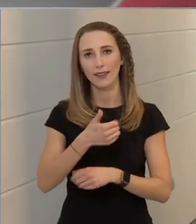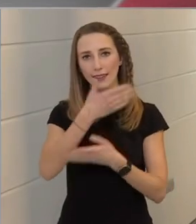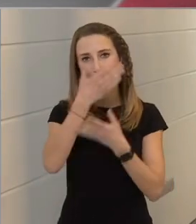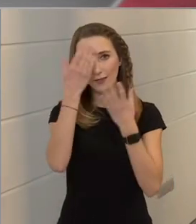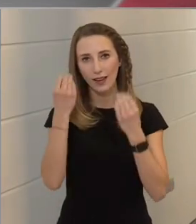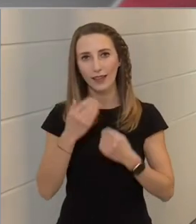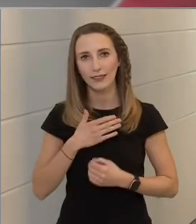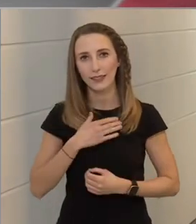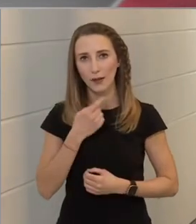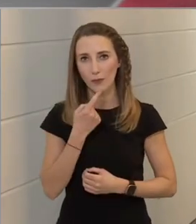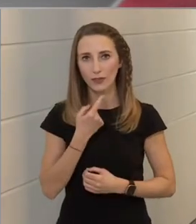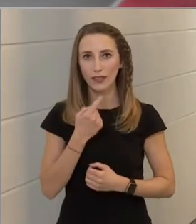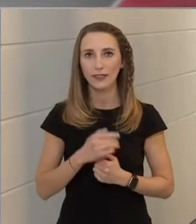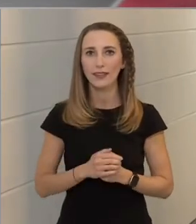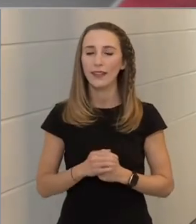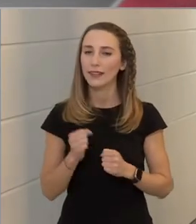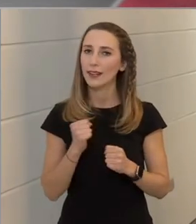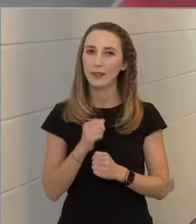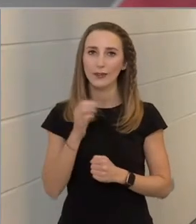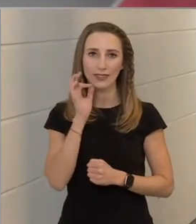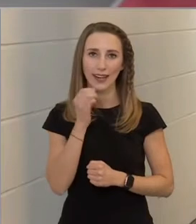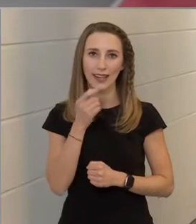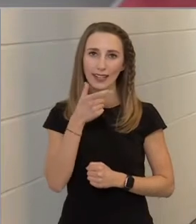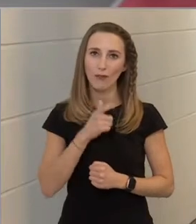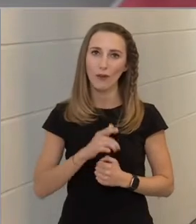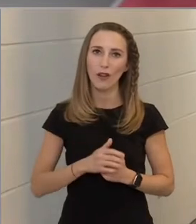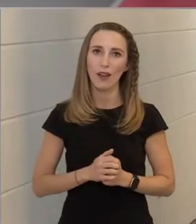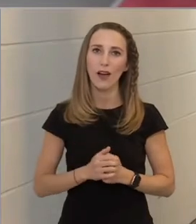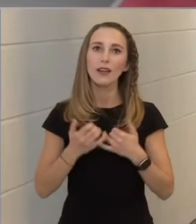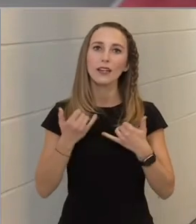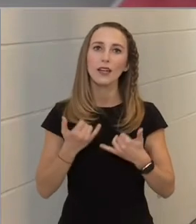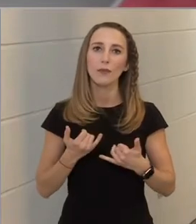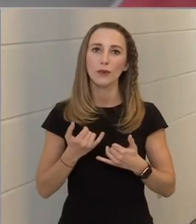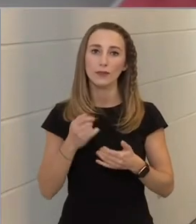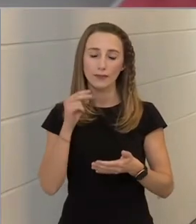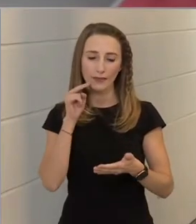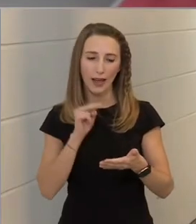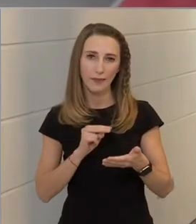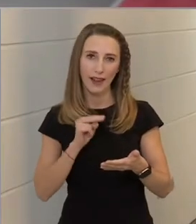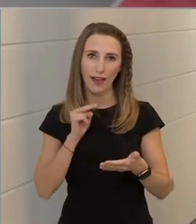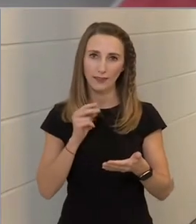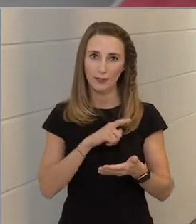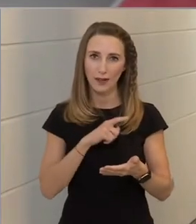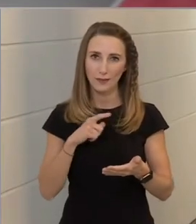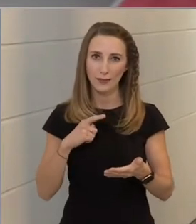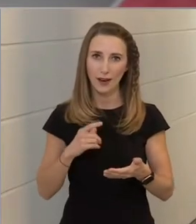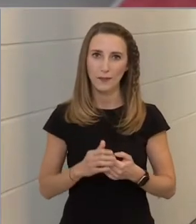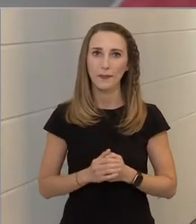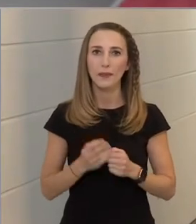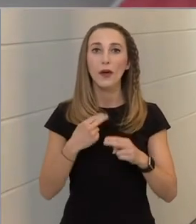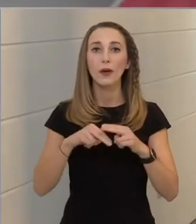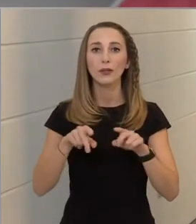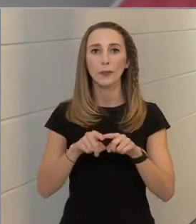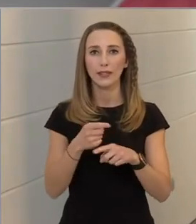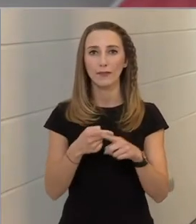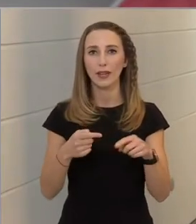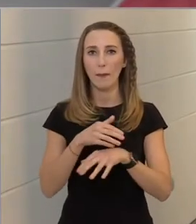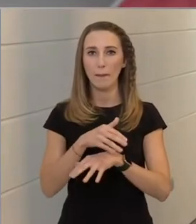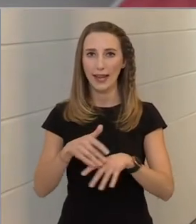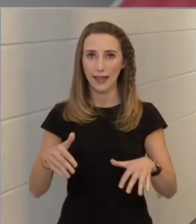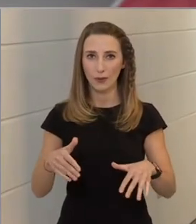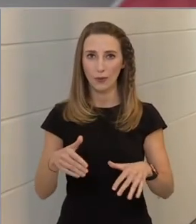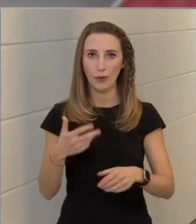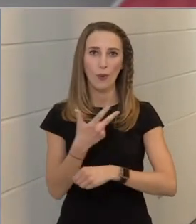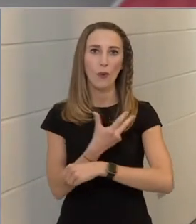elfelejtettem mondani, de ezt nagyon szerettem volna, és most pillantottam csak rá, több mint félmillió